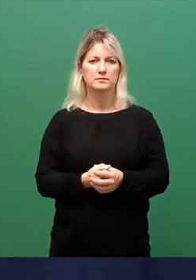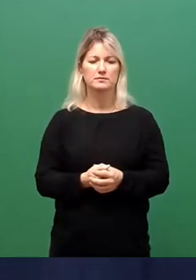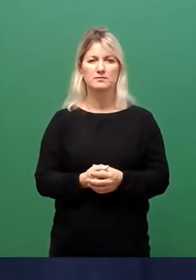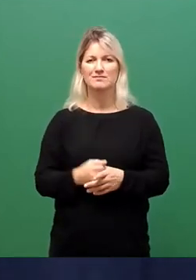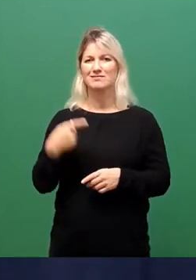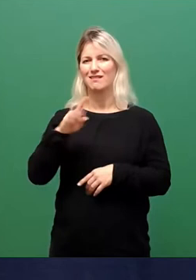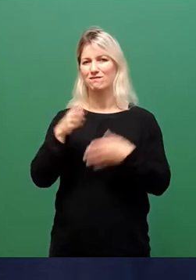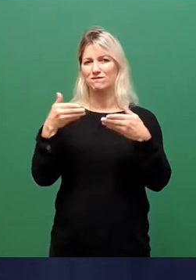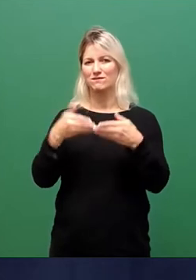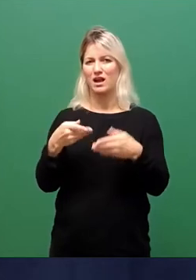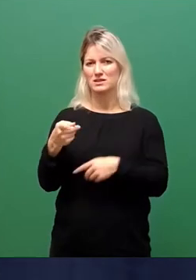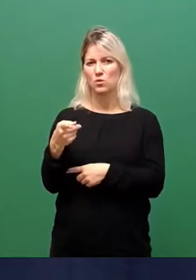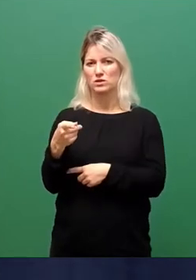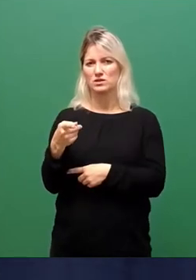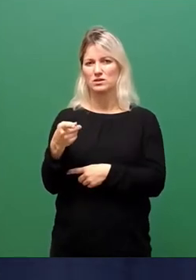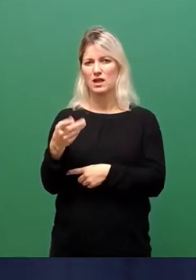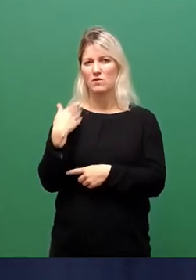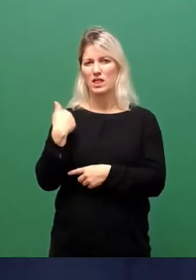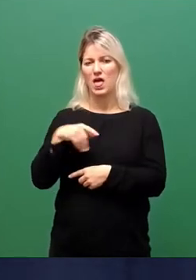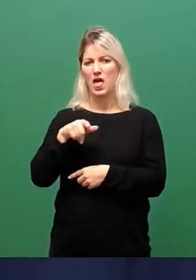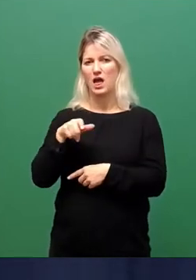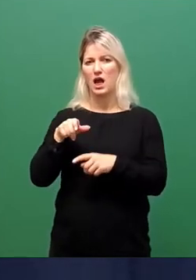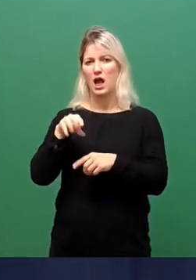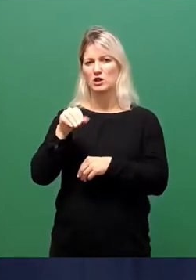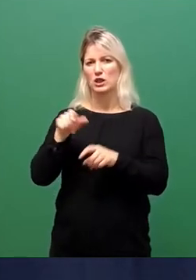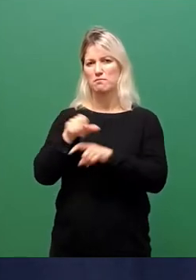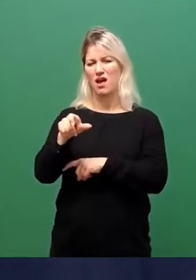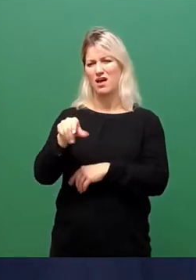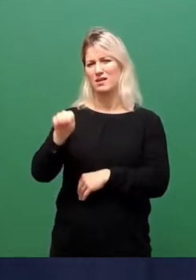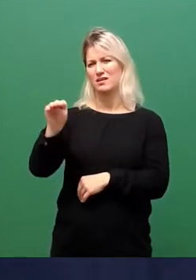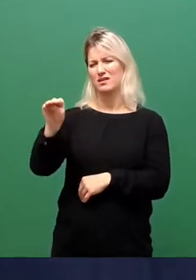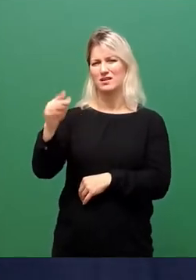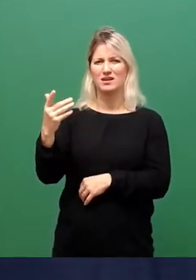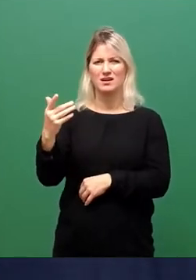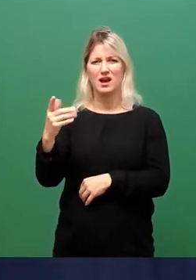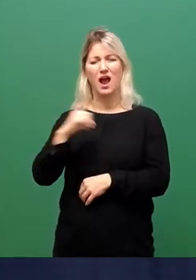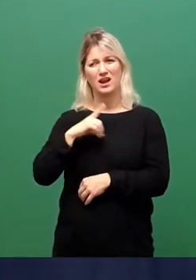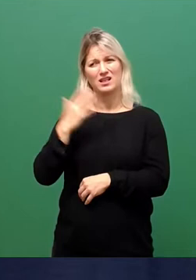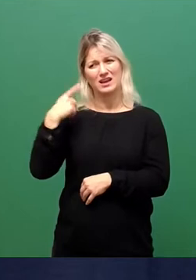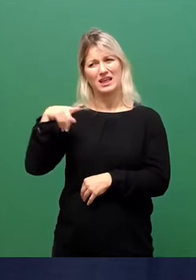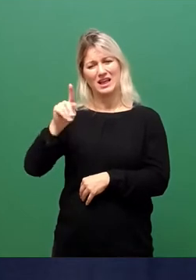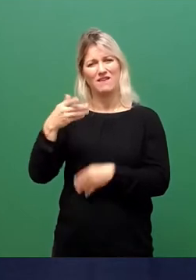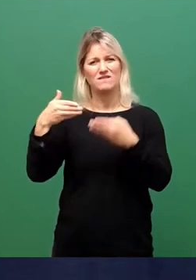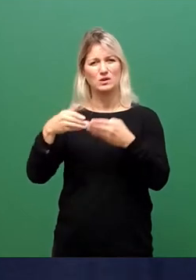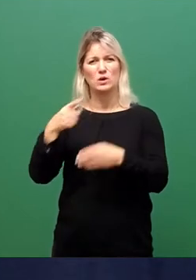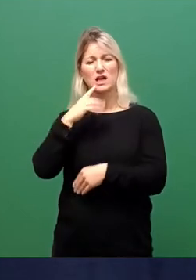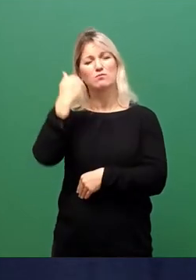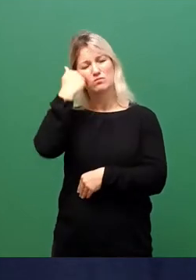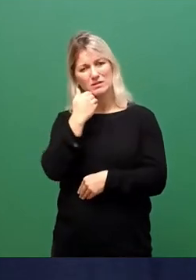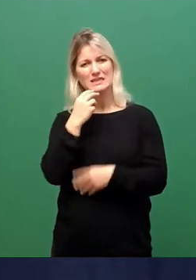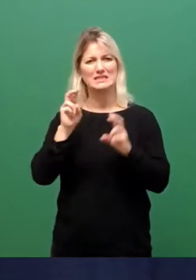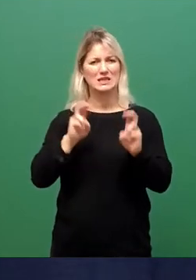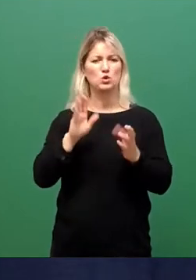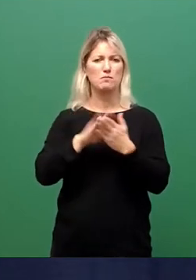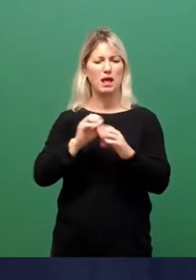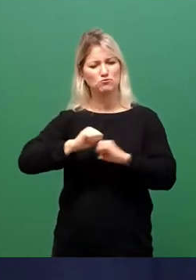Herrn Aschenbach noch mal daran erinnern, dass diese Fraktion selbst immer darauf hinweist, dass man die Sitzung möglichst straff halten muss, Corona, bla bla bla.